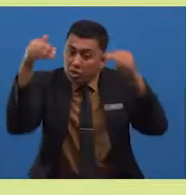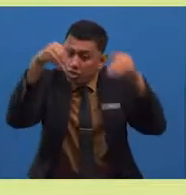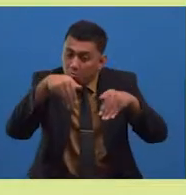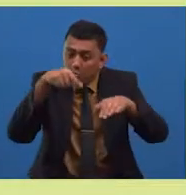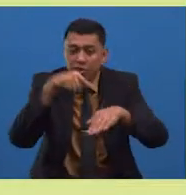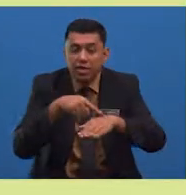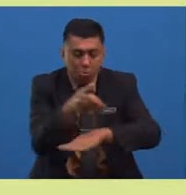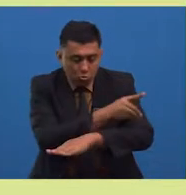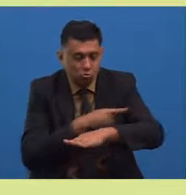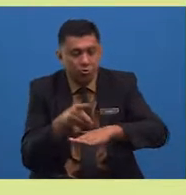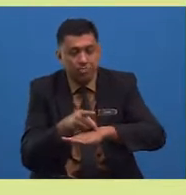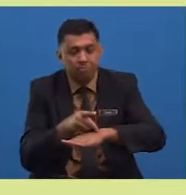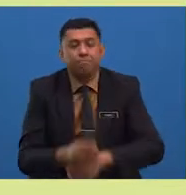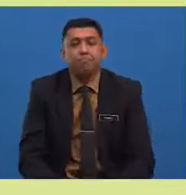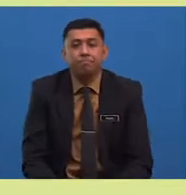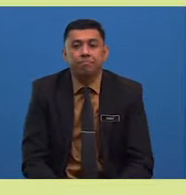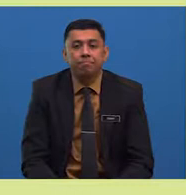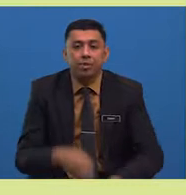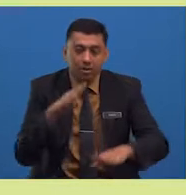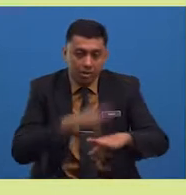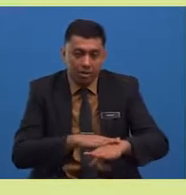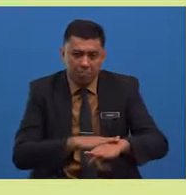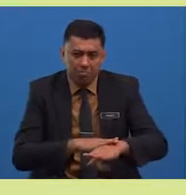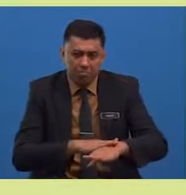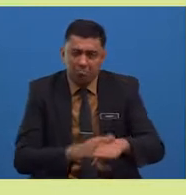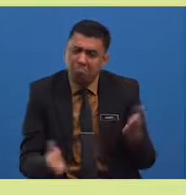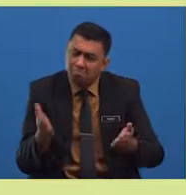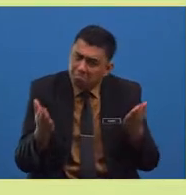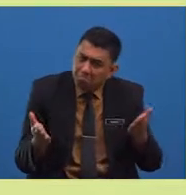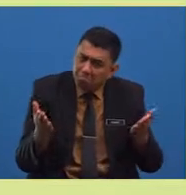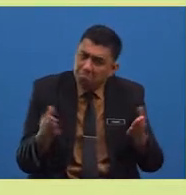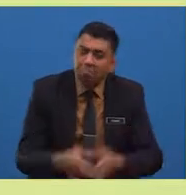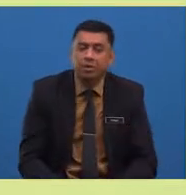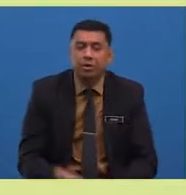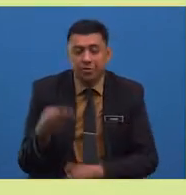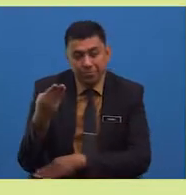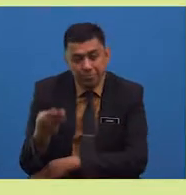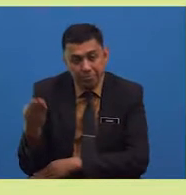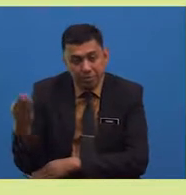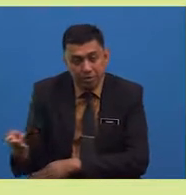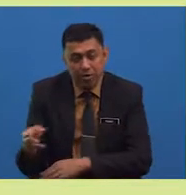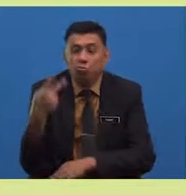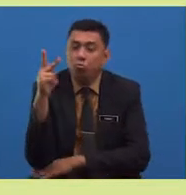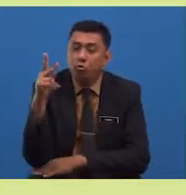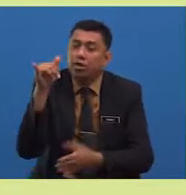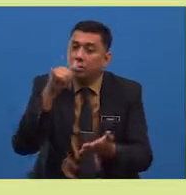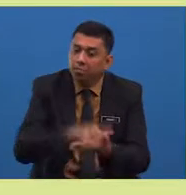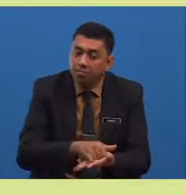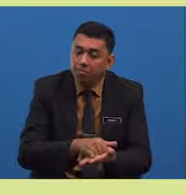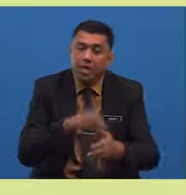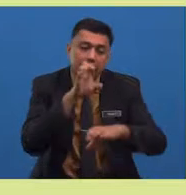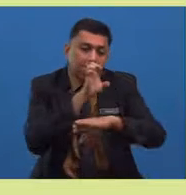Pada sangkaan si bongsu, benda kuning itu ialah